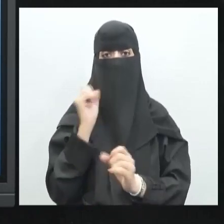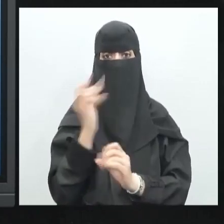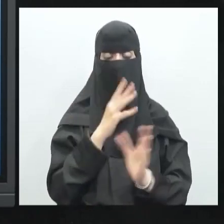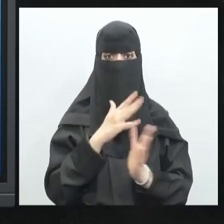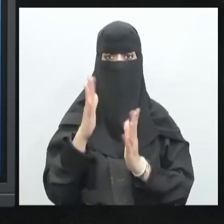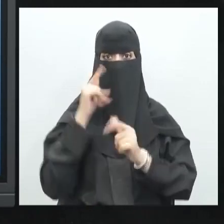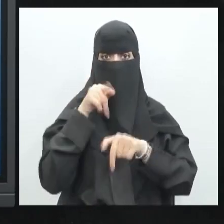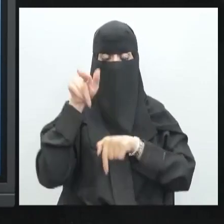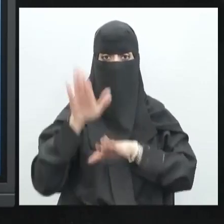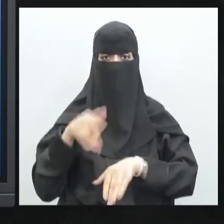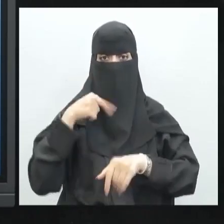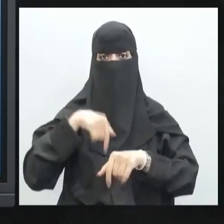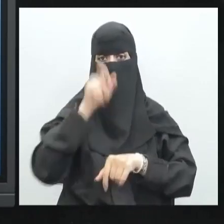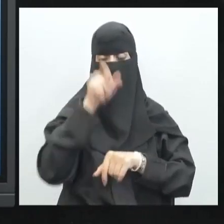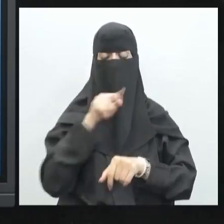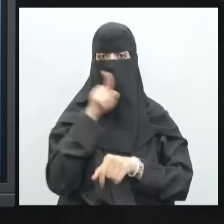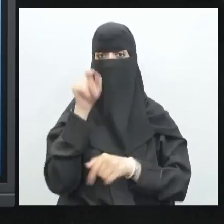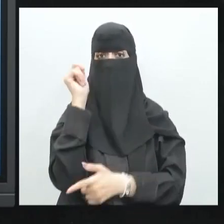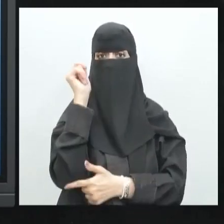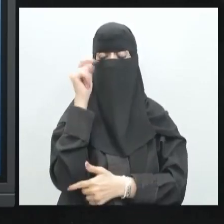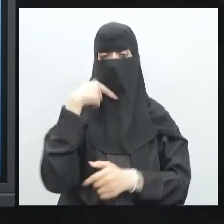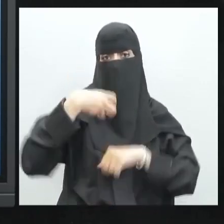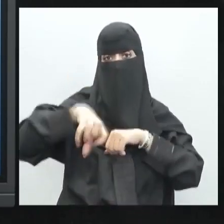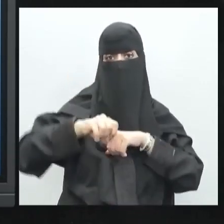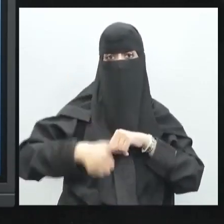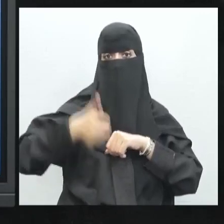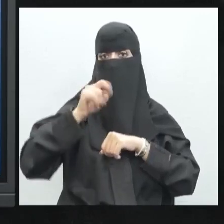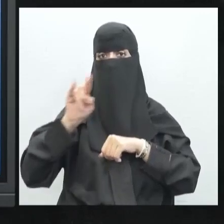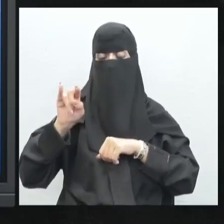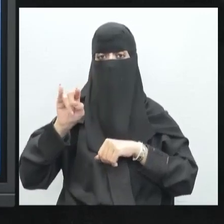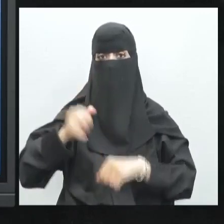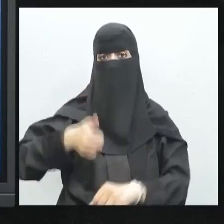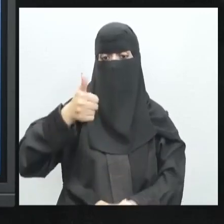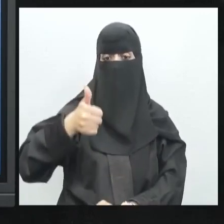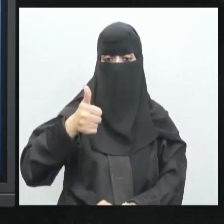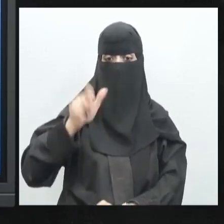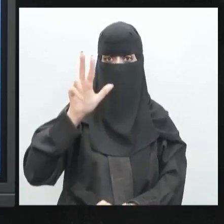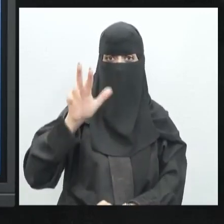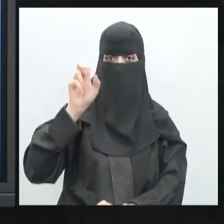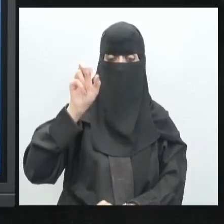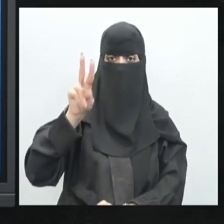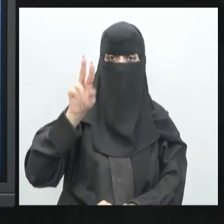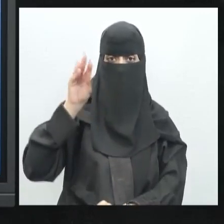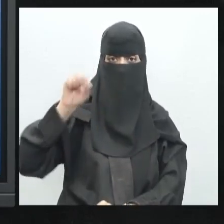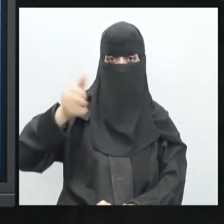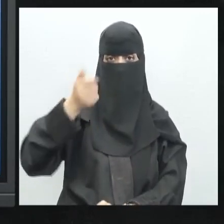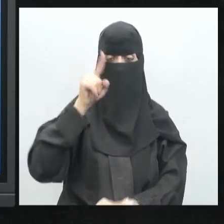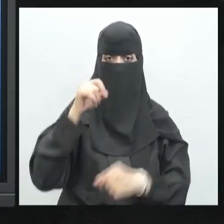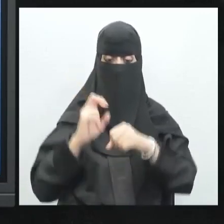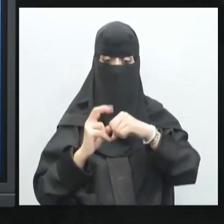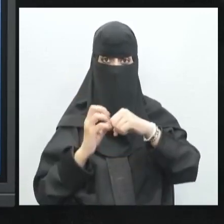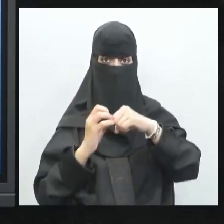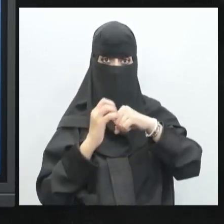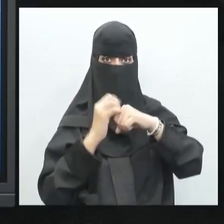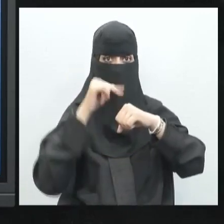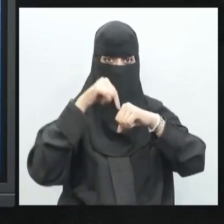بالألم لهذا المريض نسمي هذا الجزئية الالتهاب العظام هي عبارة عن تآكل في هذا الغضروف هذا الغضروف بحكمة